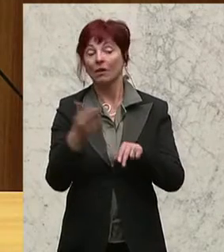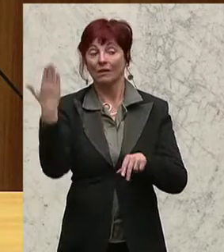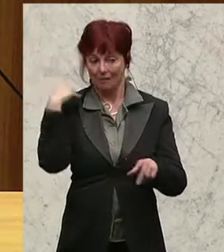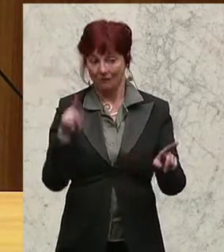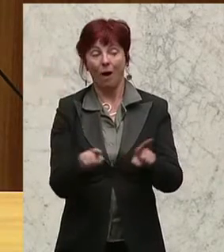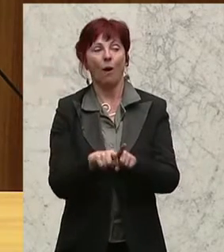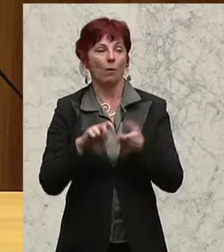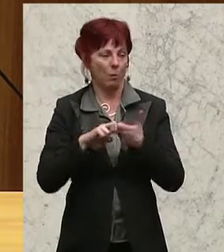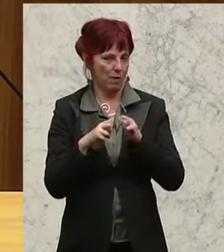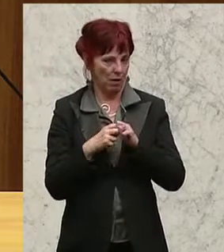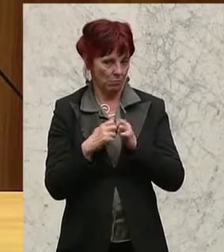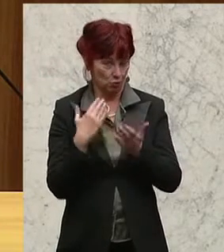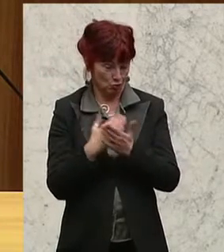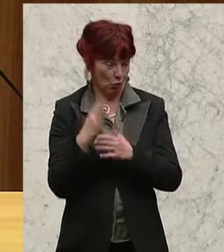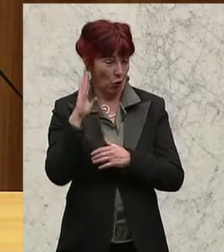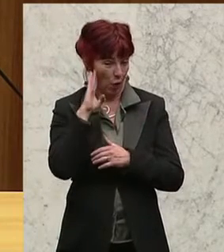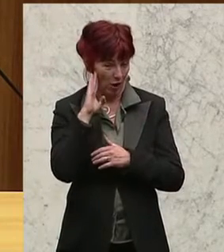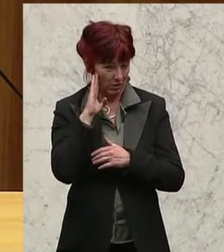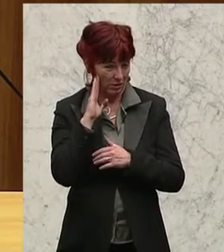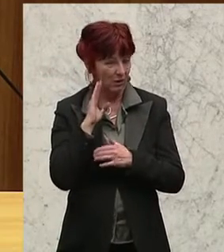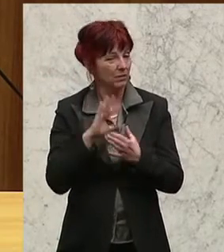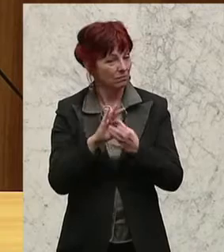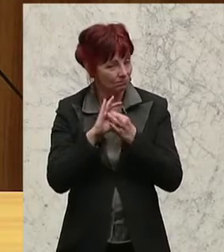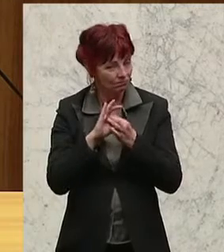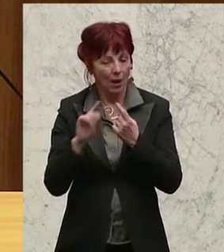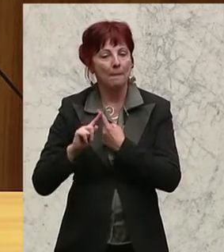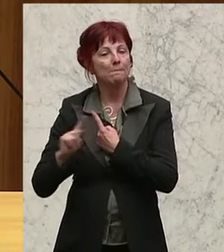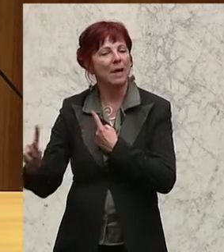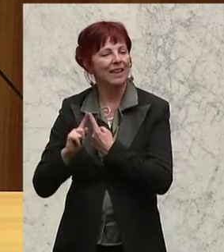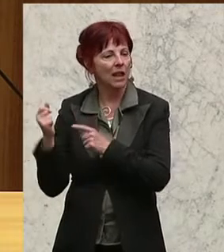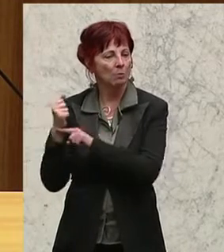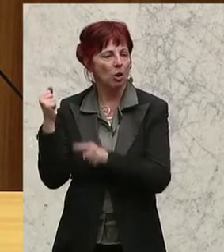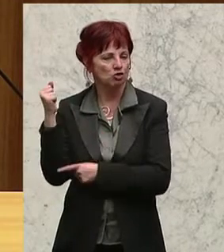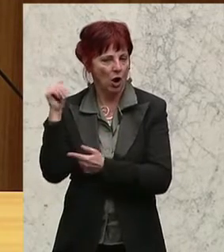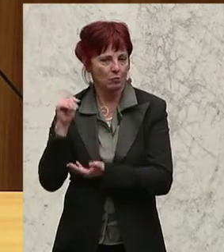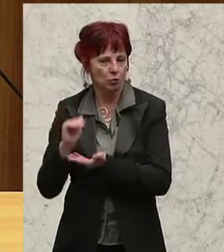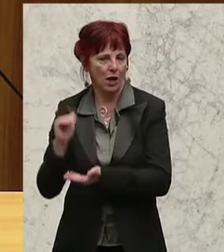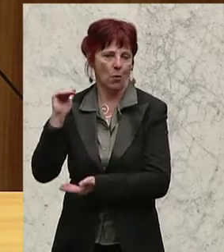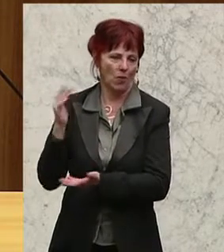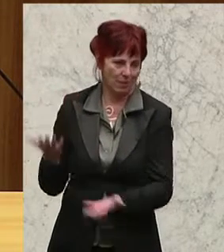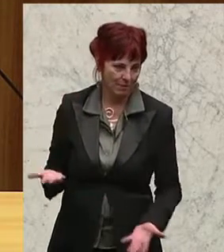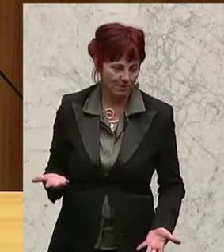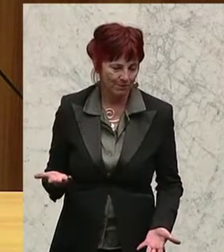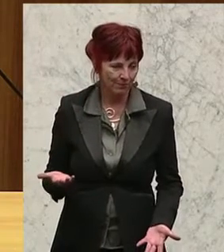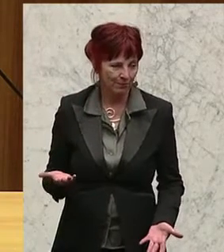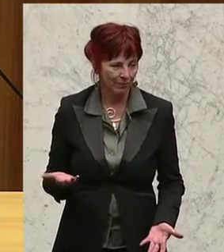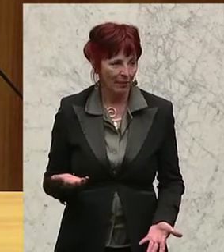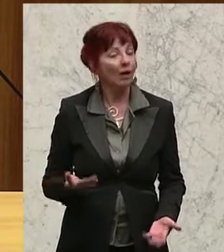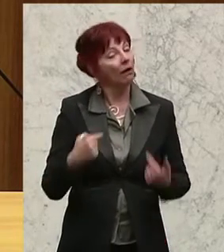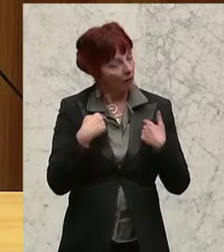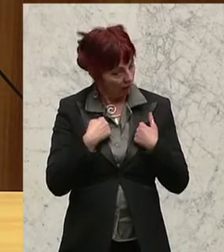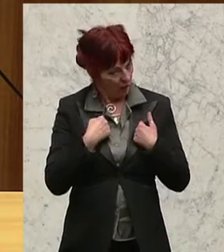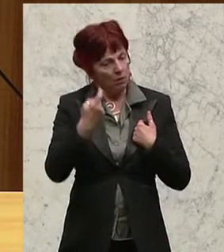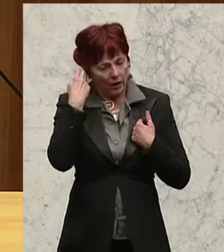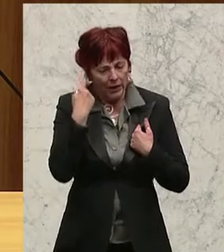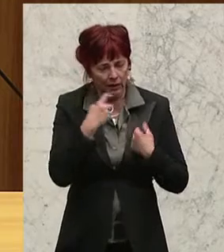wie schon zuvor gehört, unter anderem mit der Erhöhung der Pendlerpauschale. Daher, ich begrüße an sich die von